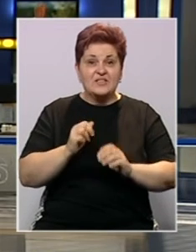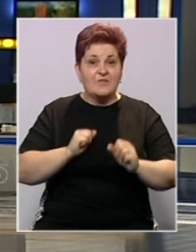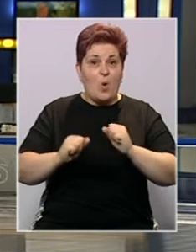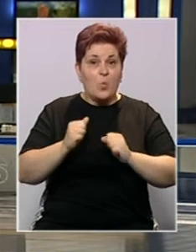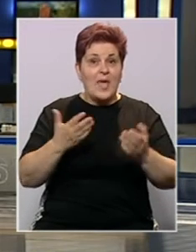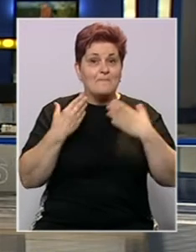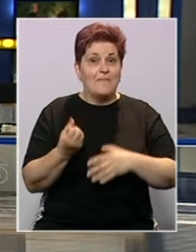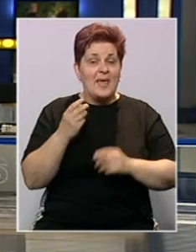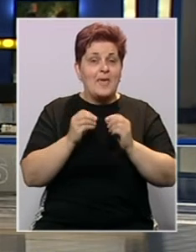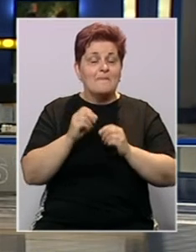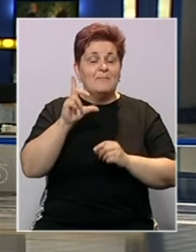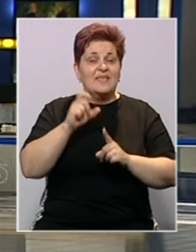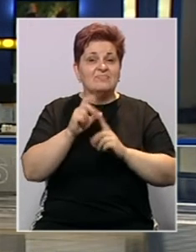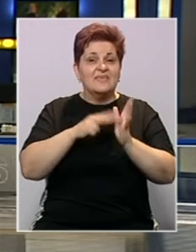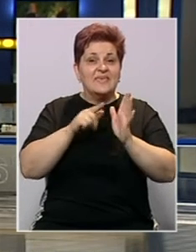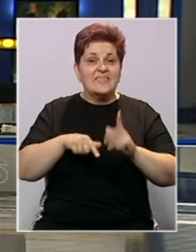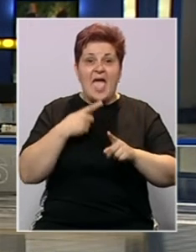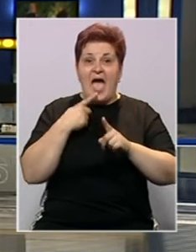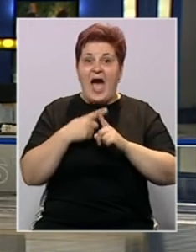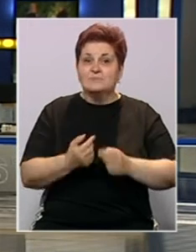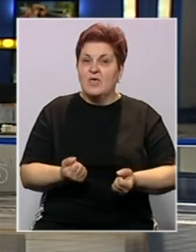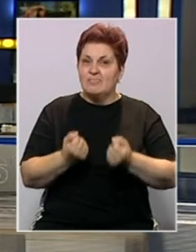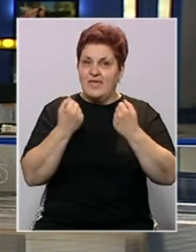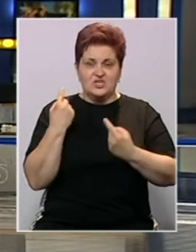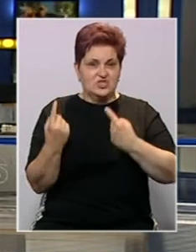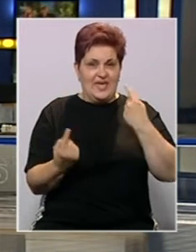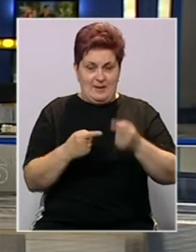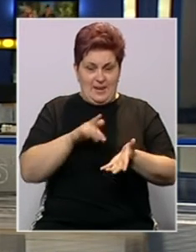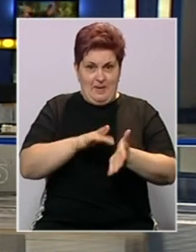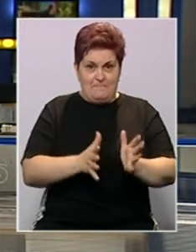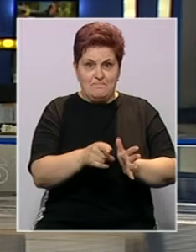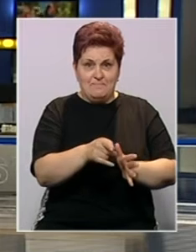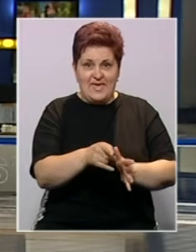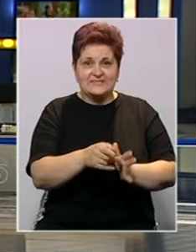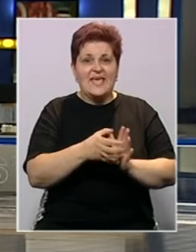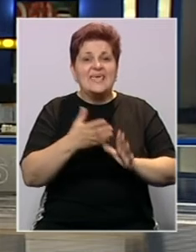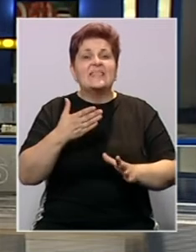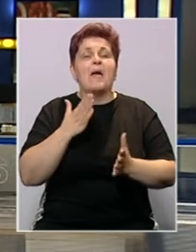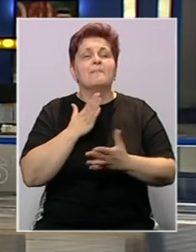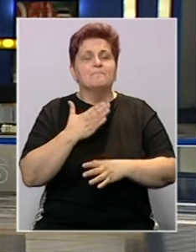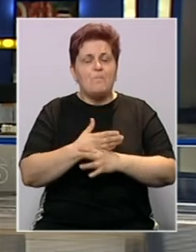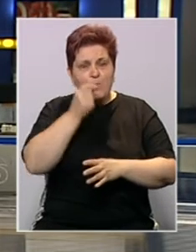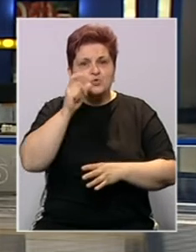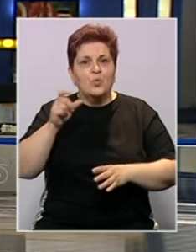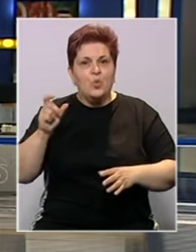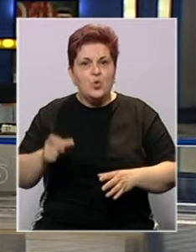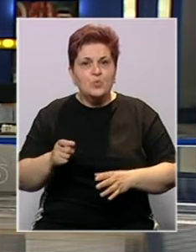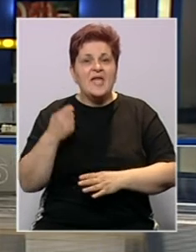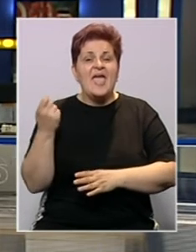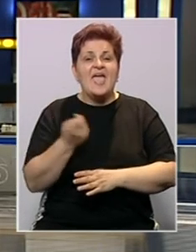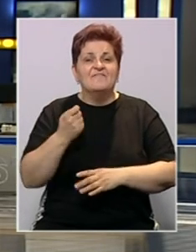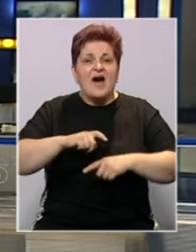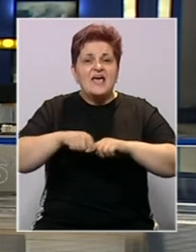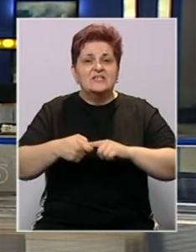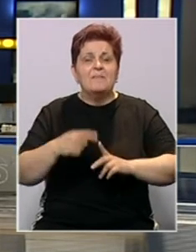ugrožava park prirode Blidinje, a zbog izuzetno teške situacije na požarištu i dalje je potrebna pomoć u ljudstvu, vatrogasnoj